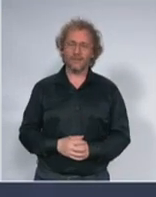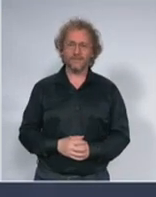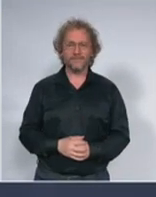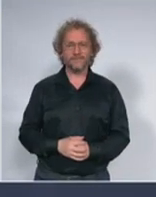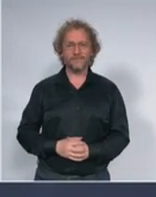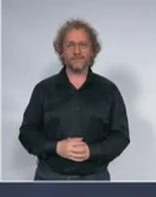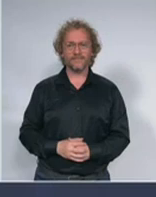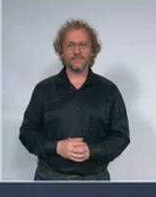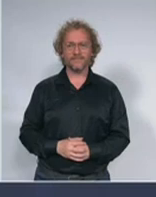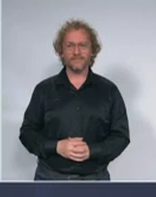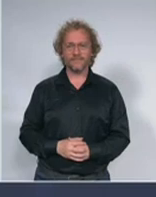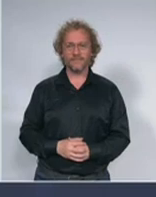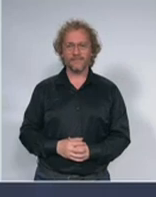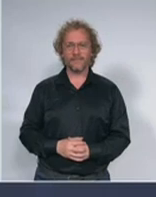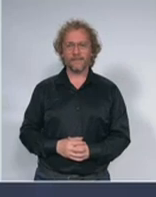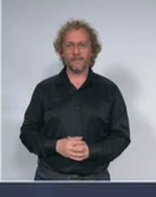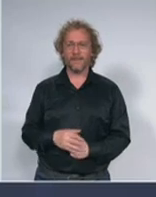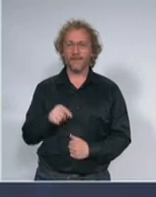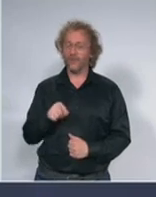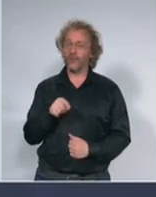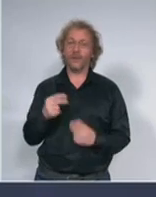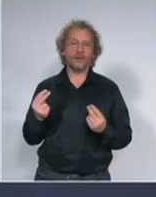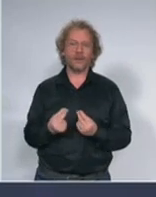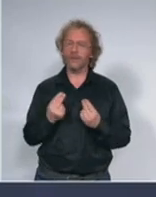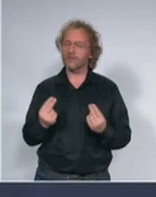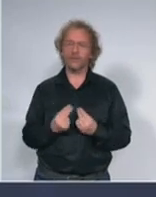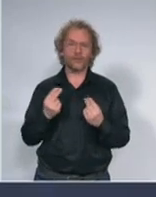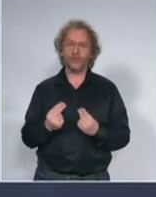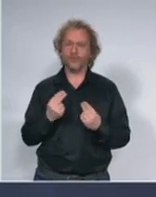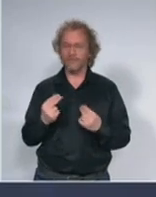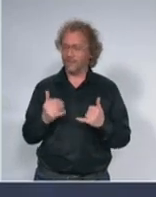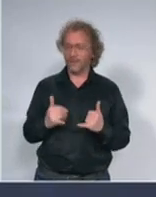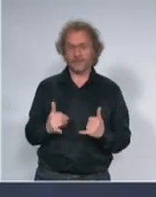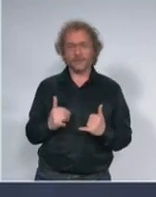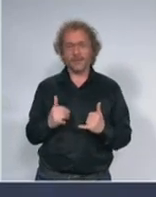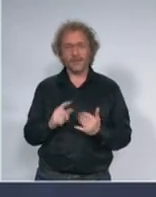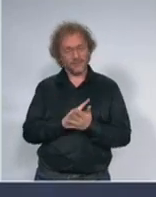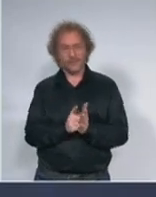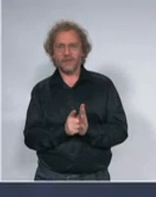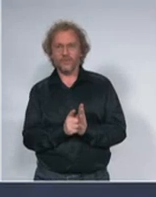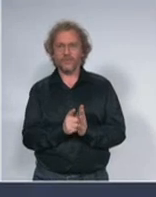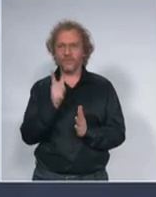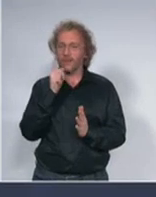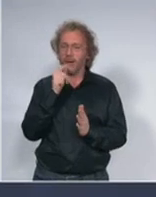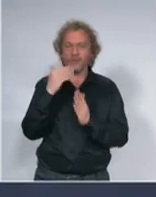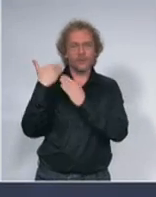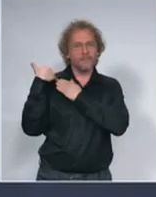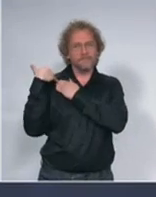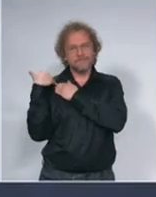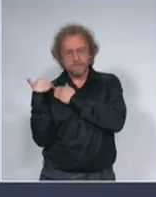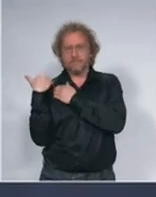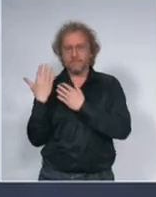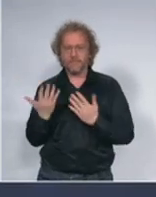u ovom trenutku zaista opterećuje neizmerno neizmerno zato što